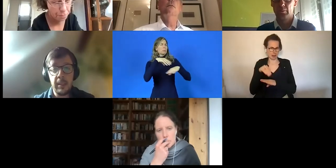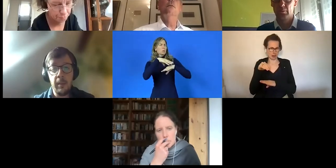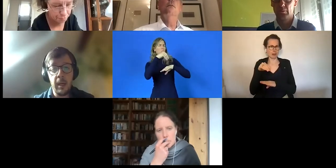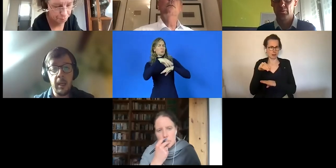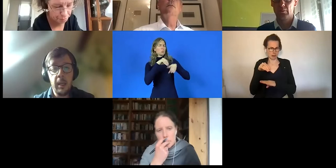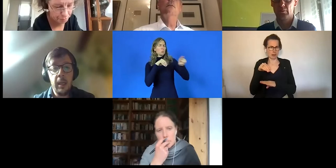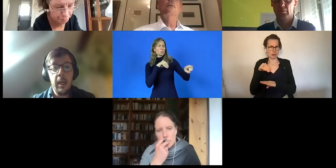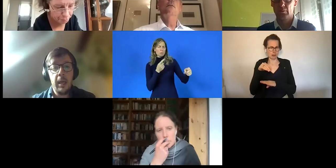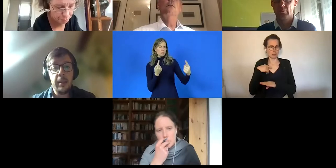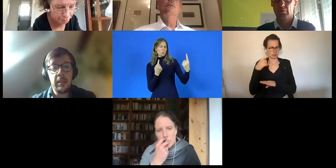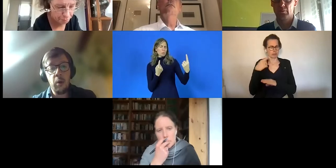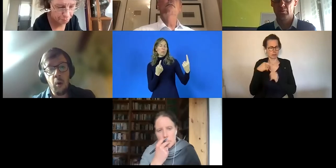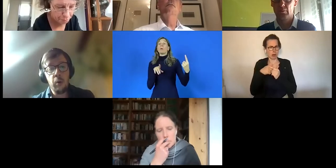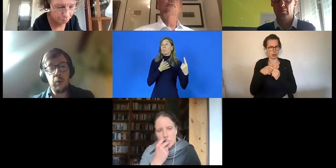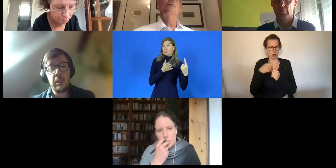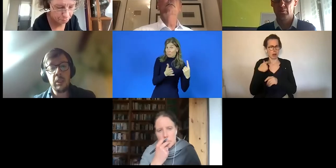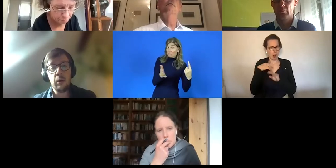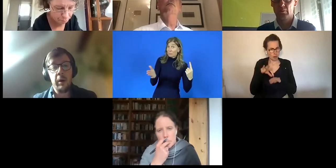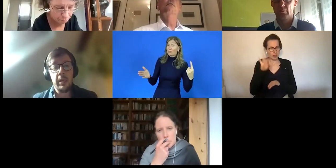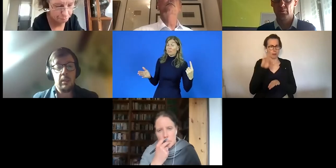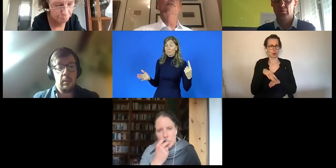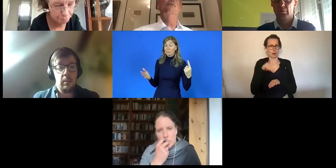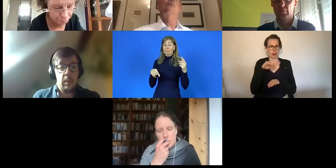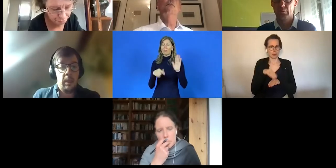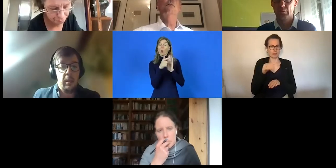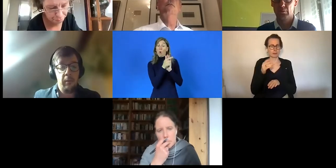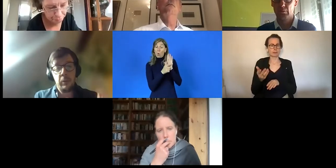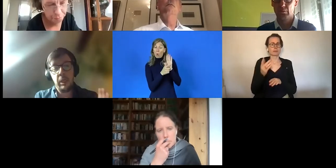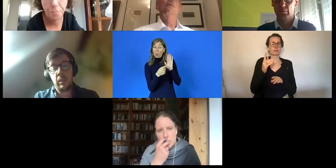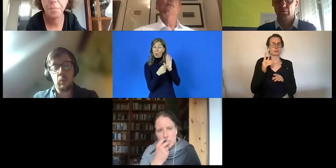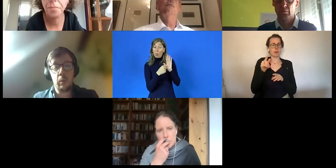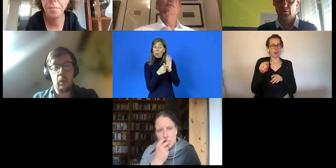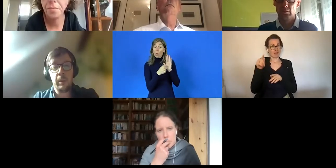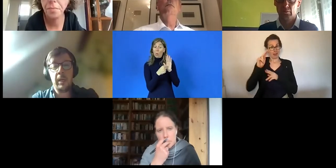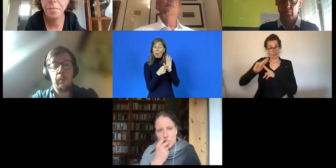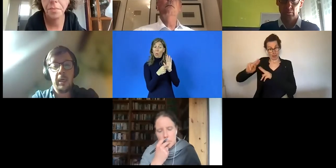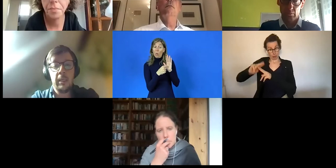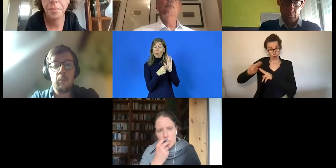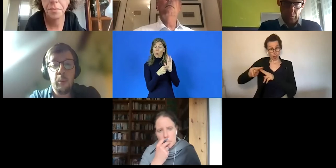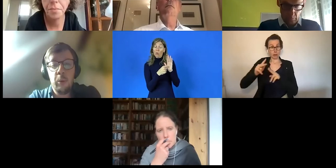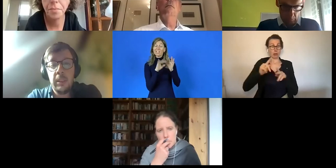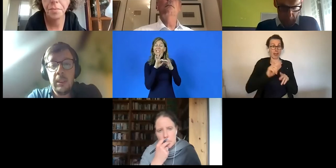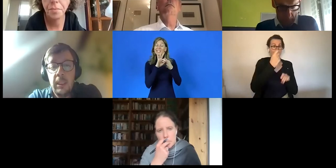Schweden somehow, dass diese geringe